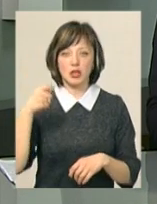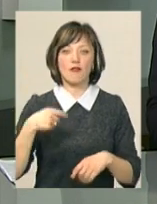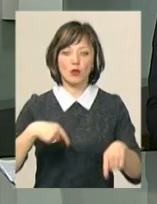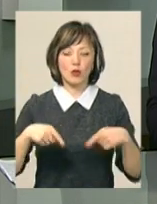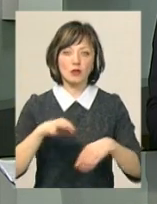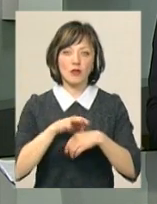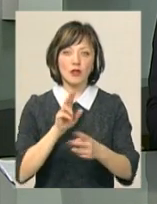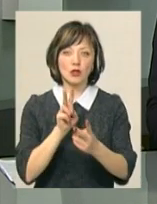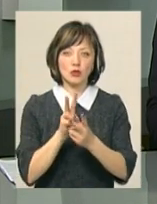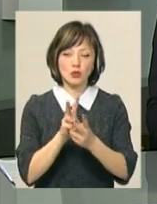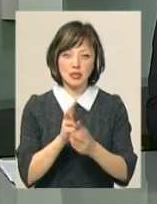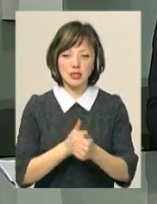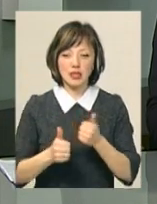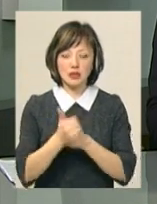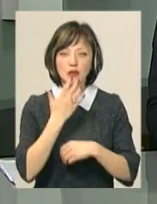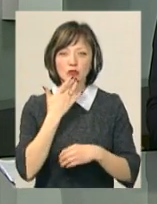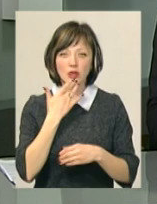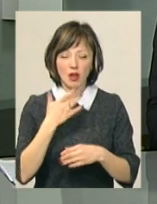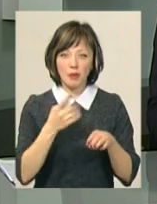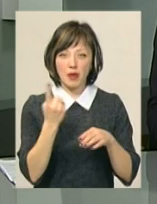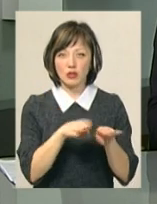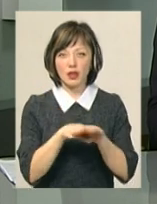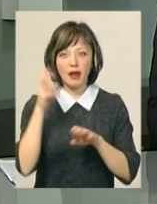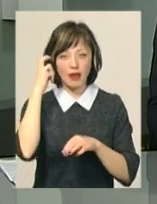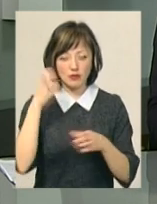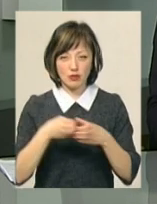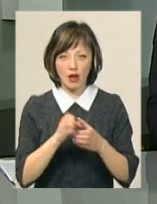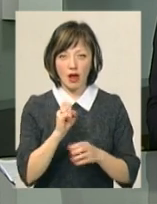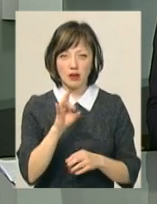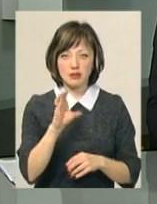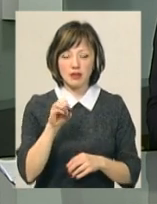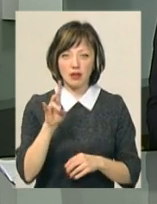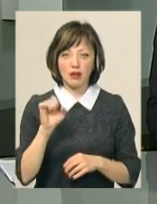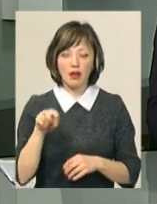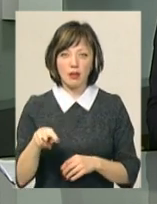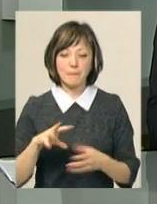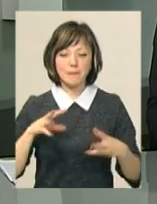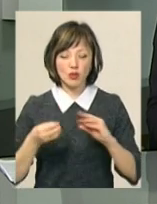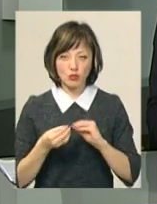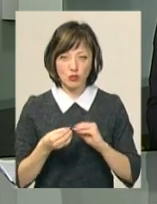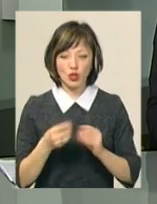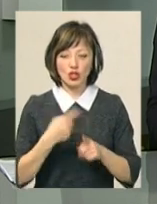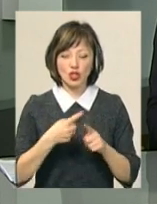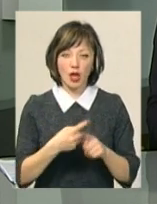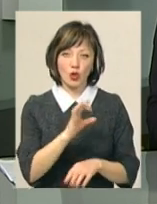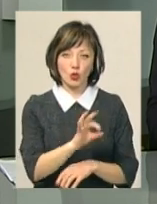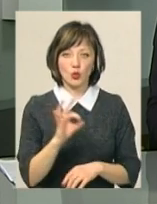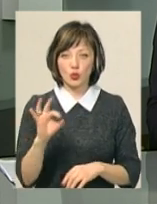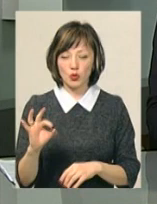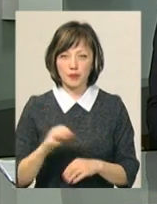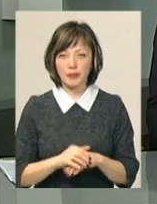футболісти провели зустріч із лідером Національної першої ліги Київським Арсеналом. Підсумок товариського матчу – нічия 0-0.